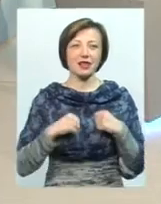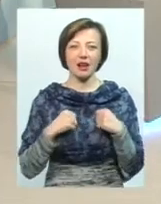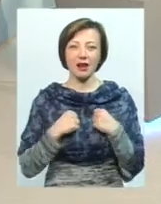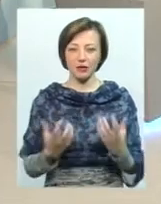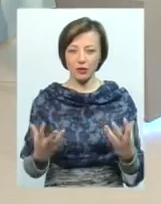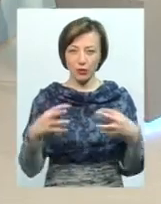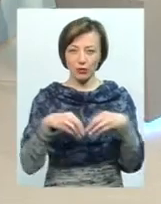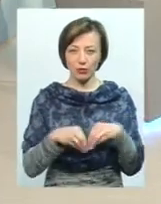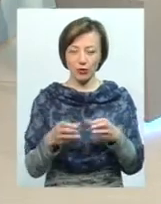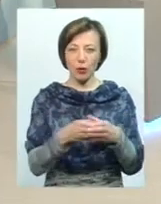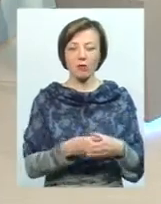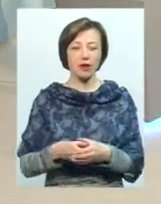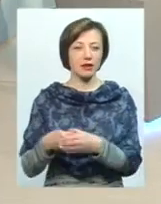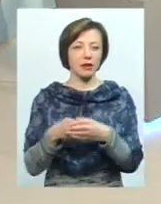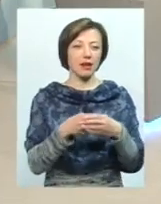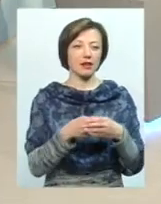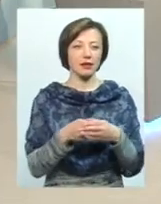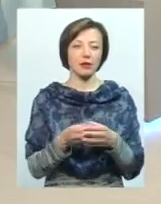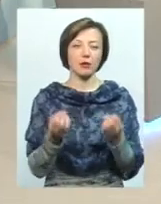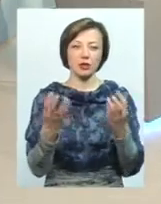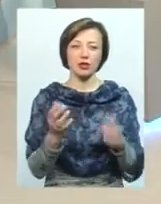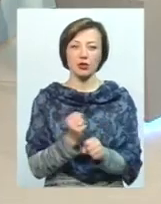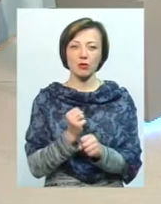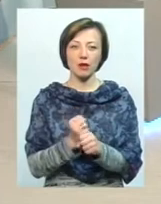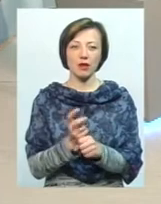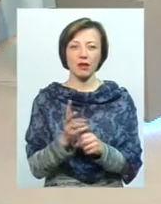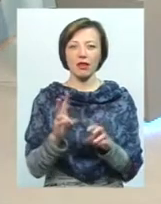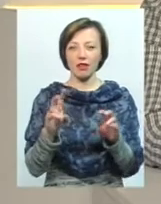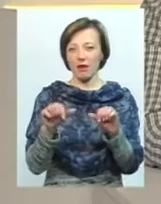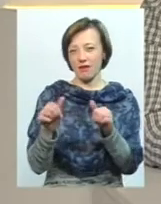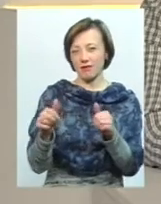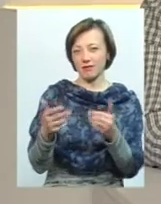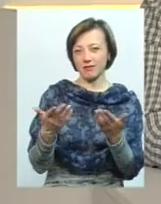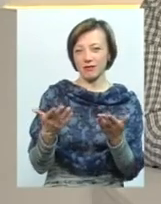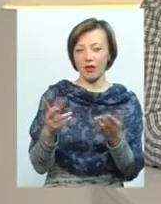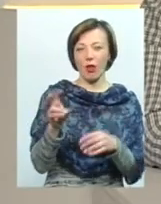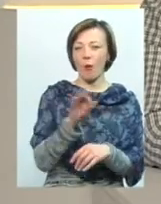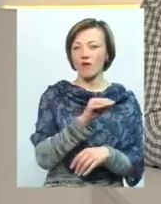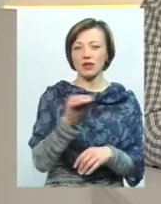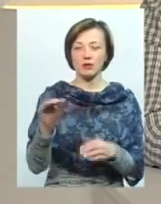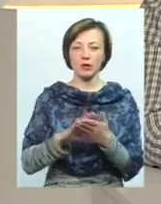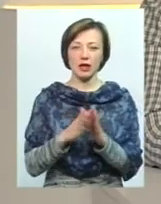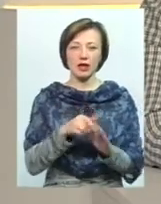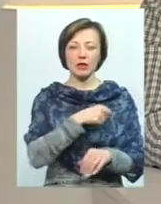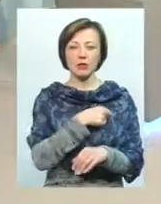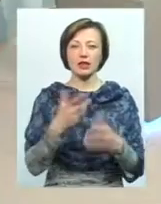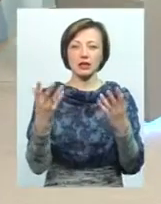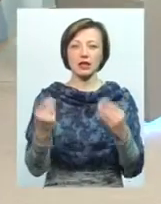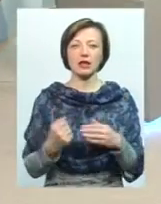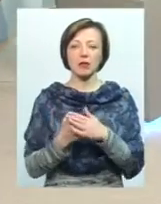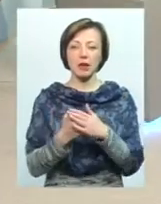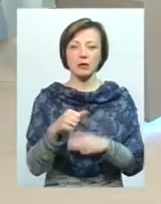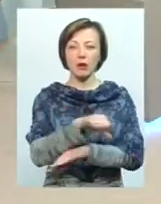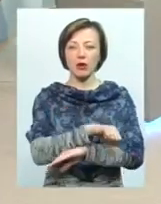консолідувати, об'єднати. Простіше це робити в якісь неформальній обстановці, наприклад, депутатський день на базі прикрутонної